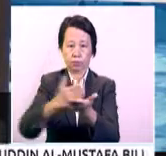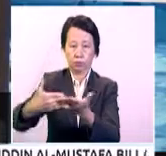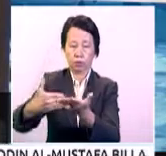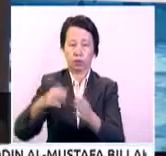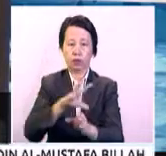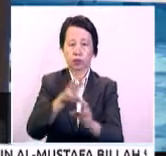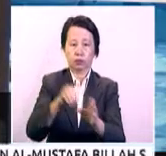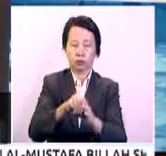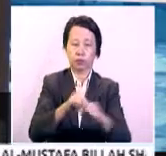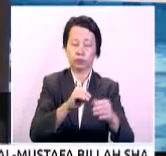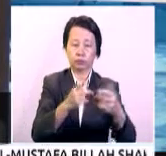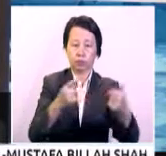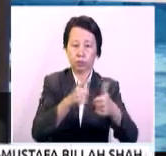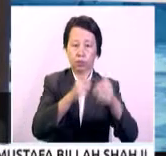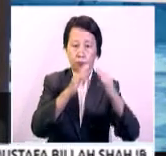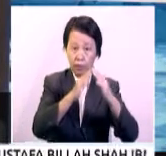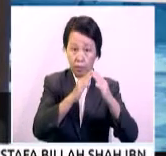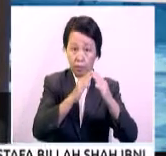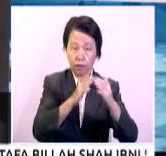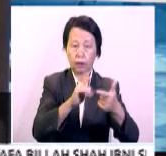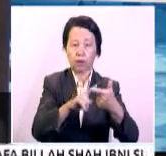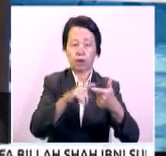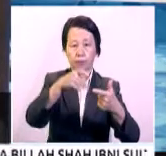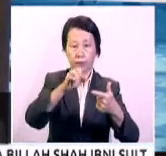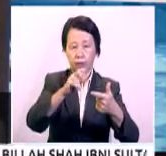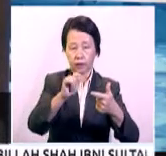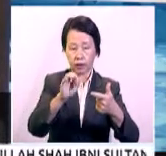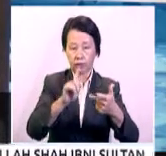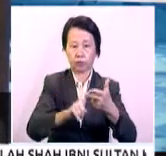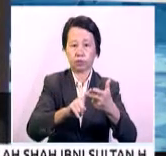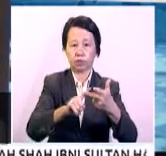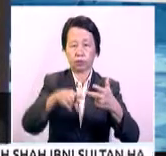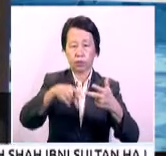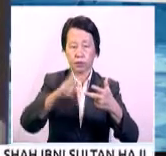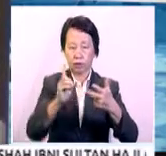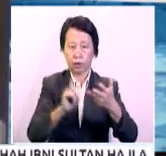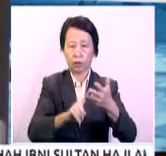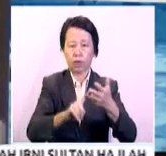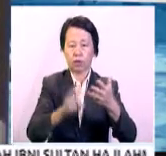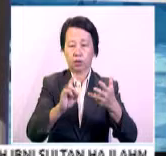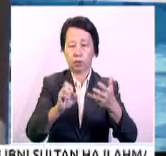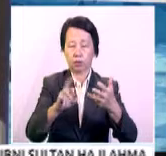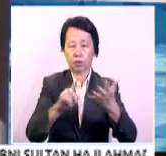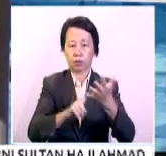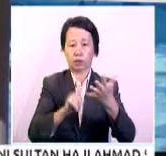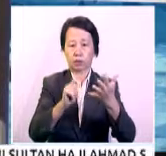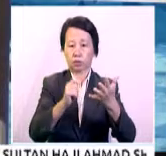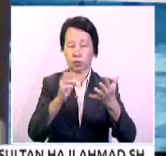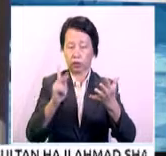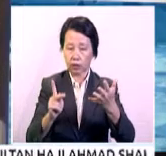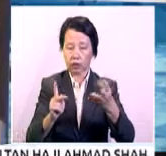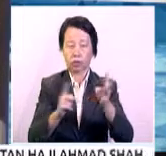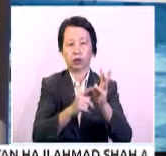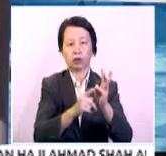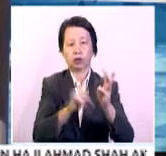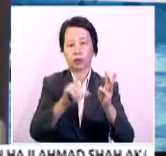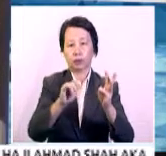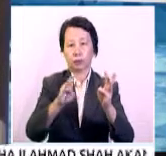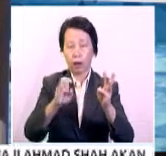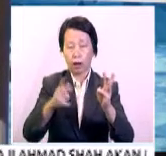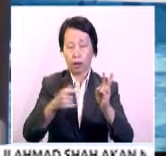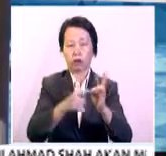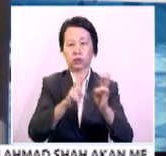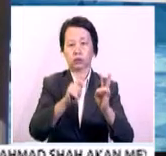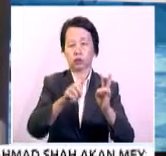membabitkan kawasan Bandau, Pintasan, Pantai Dalit, Darau, Tanjung Keramat, Limbahau,